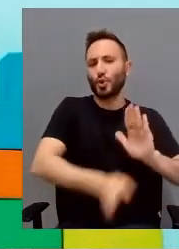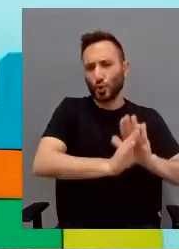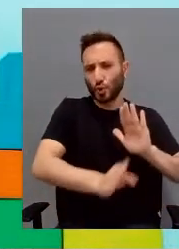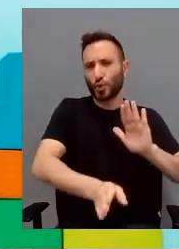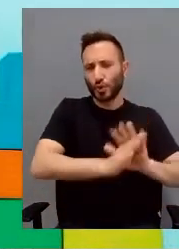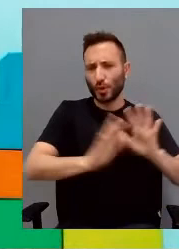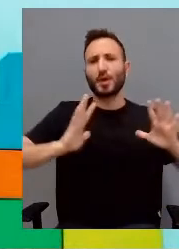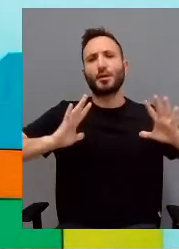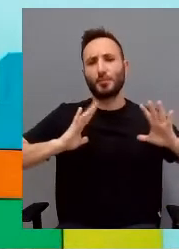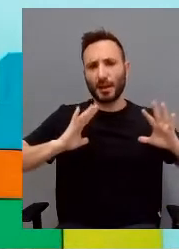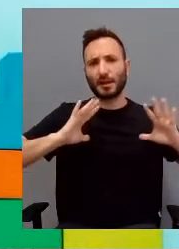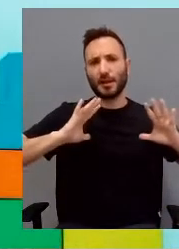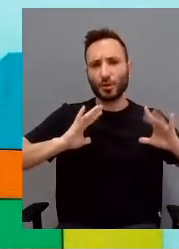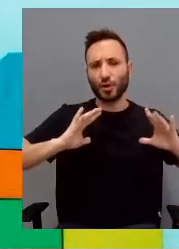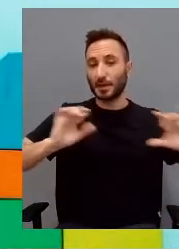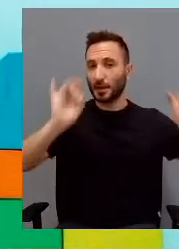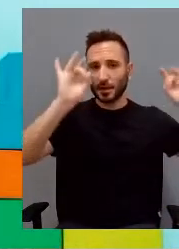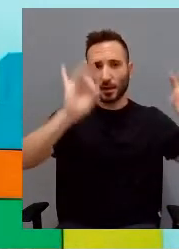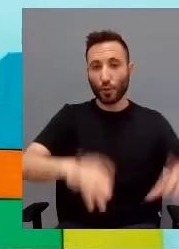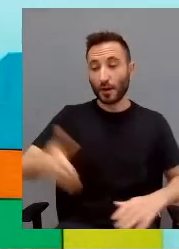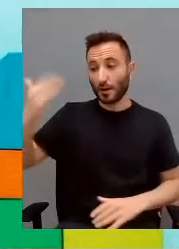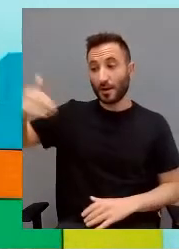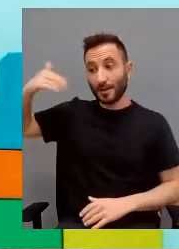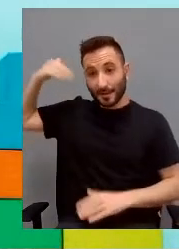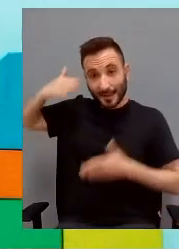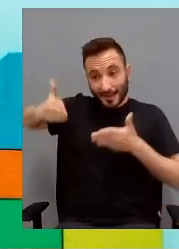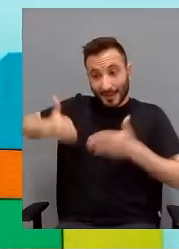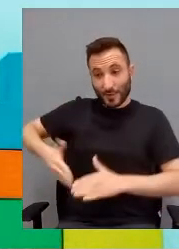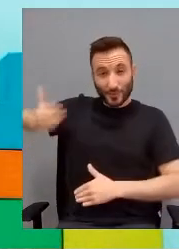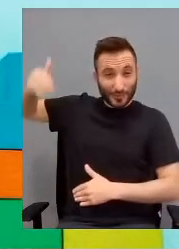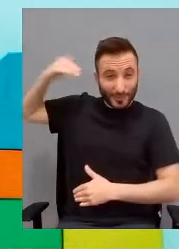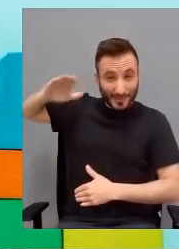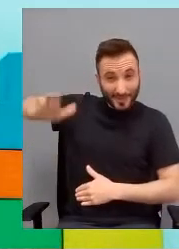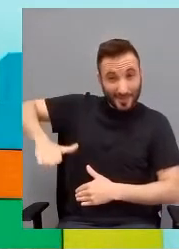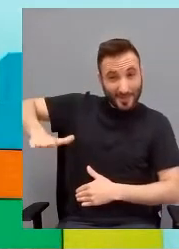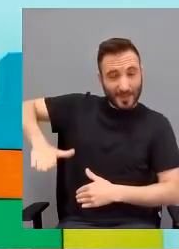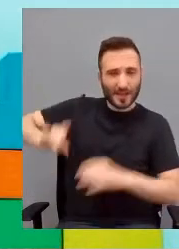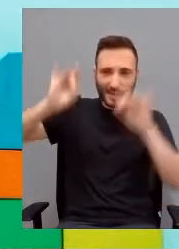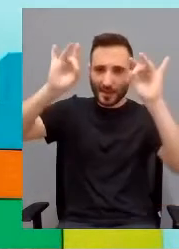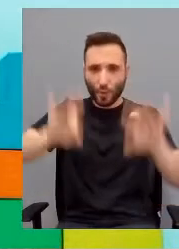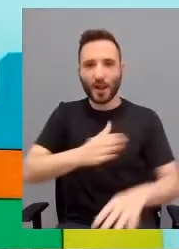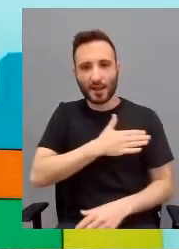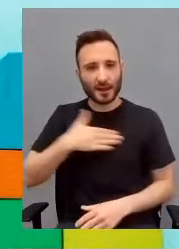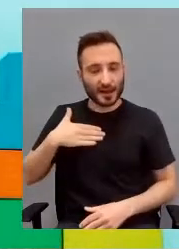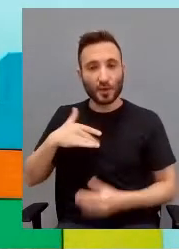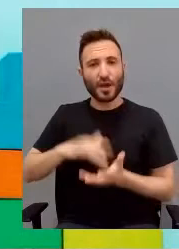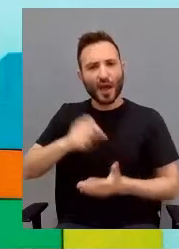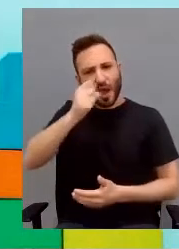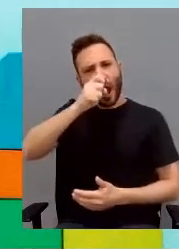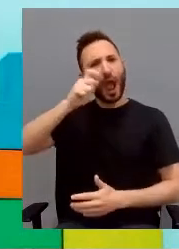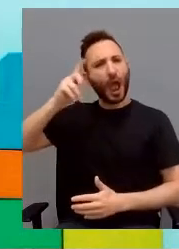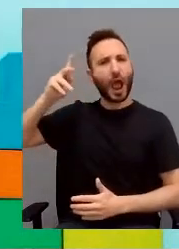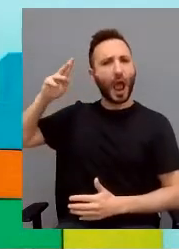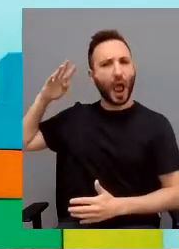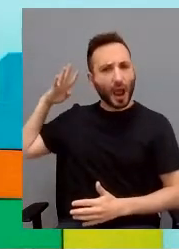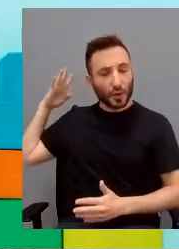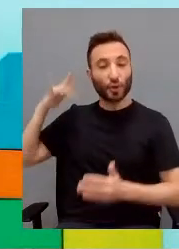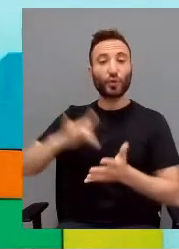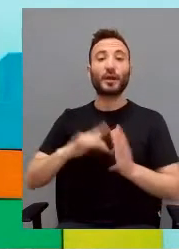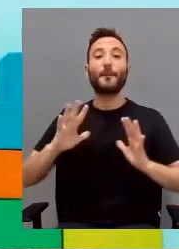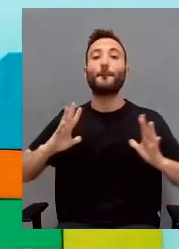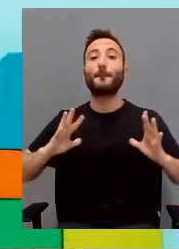vacazioni come quando lo facciano con loro nel passato e quindi hace molti anni che con le vacazioni